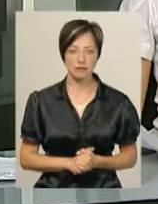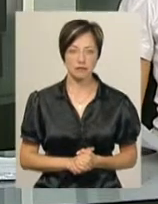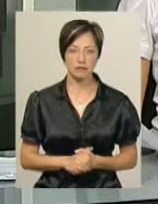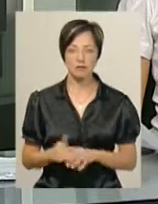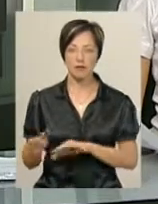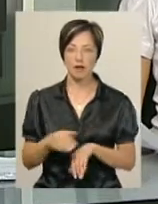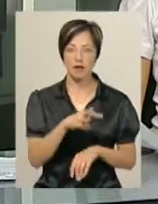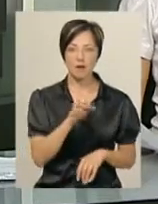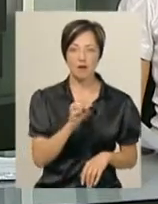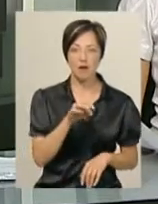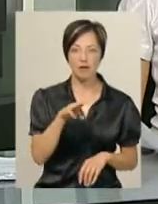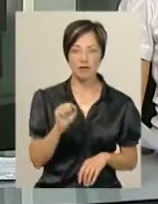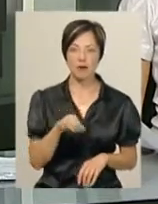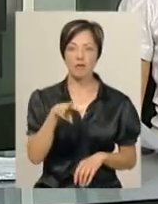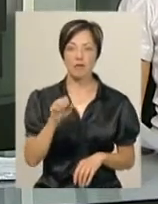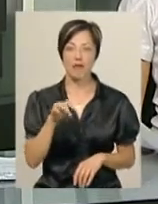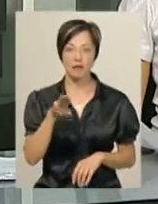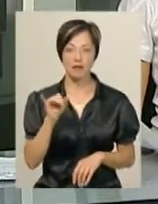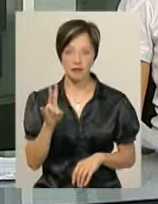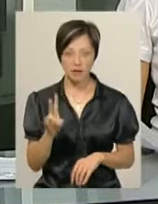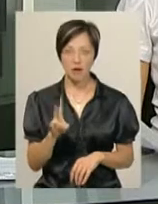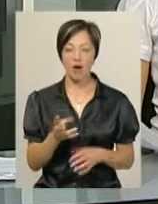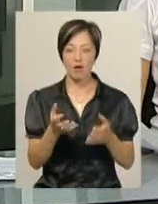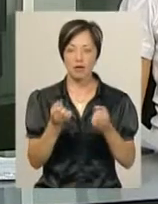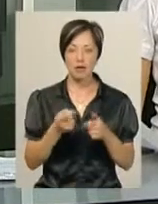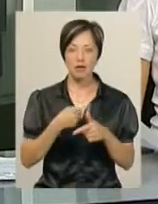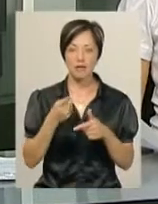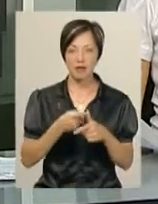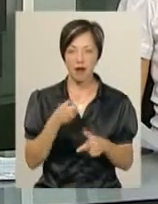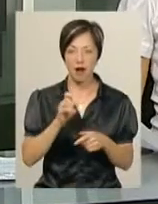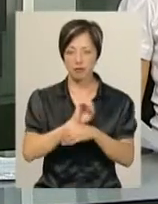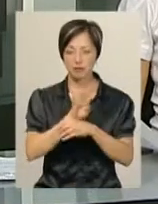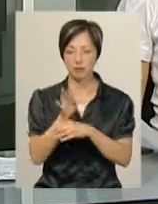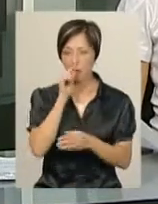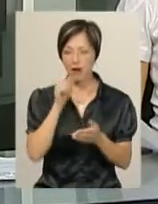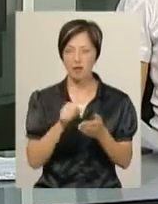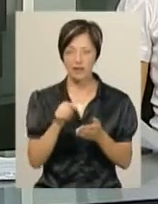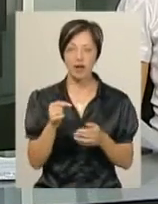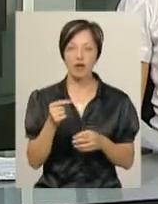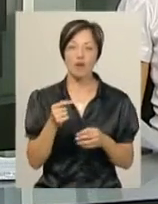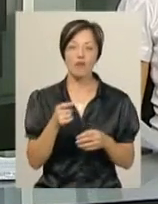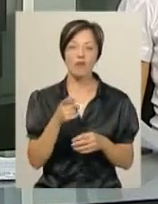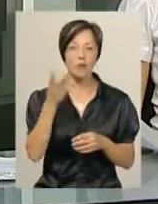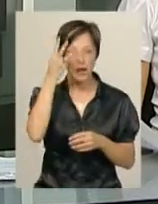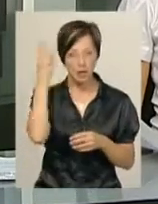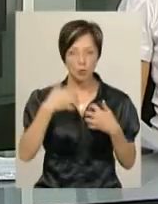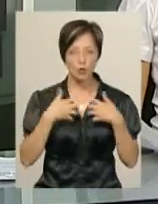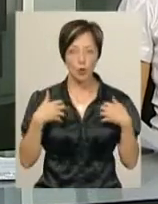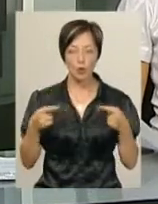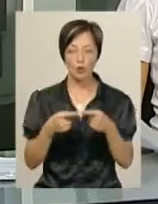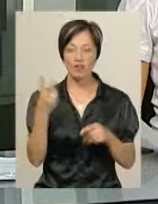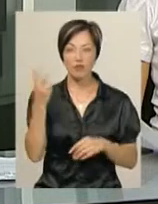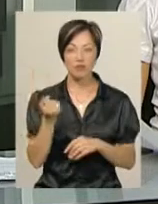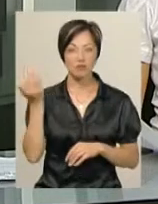Марта та Мартин. Такі імена сьогодні отримали Пава та Павич, що у Хмельницькому зоокутку. Вони, нагадаю, з'явилися тут два тижні тому. За